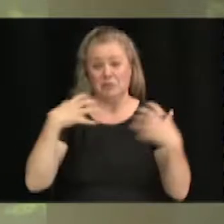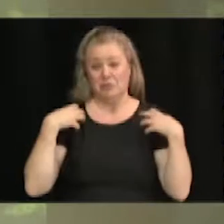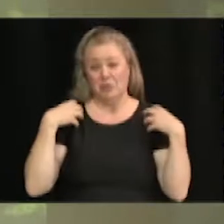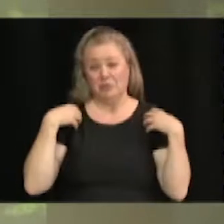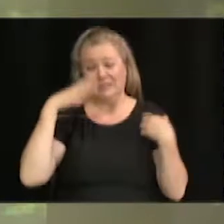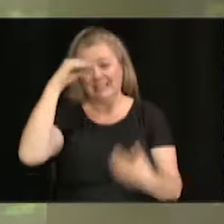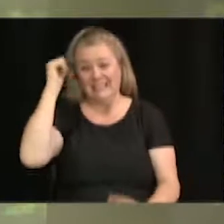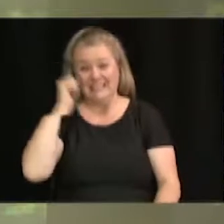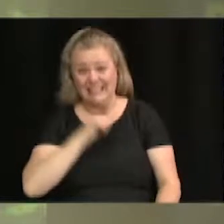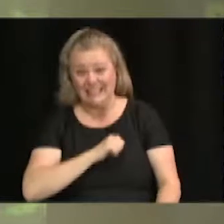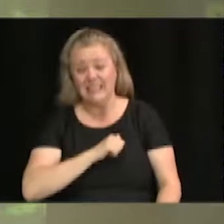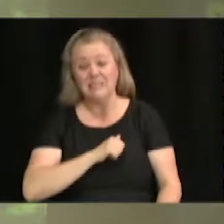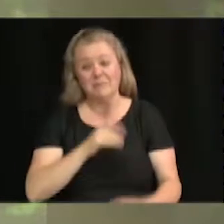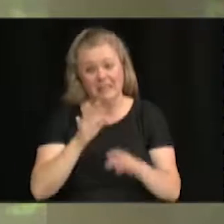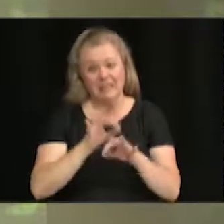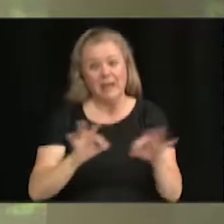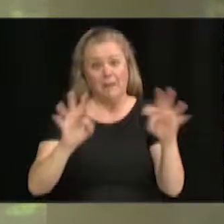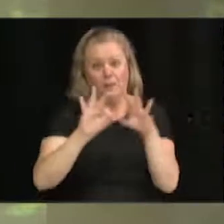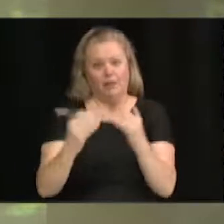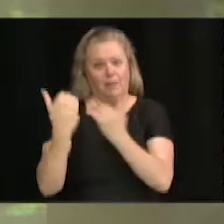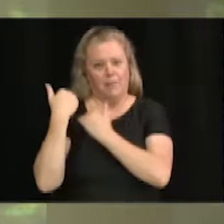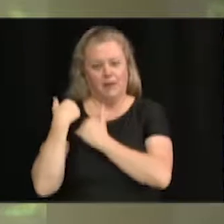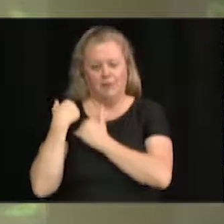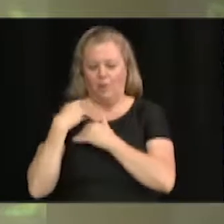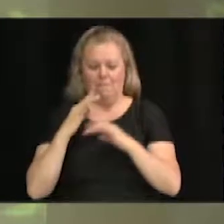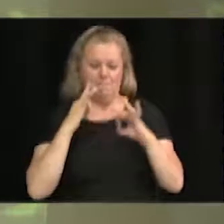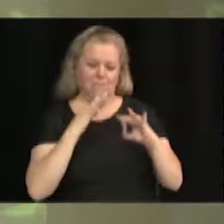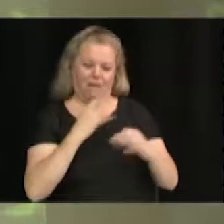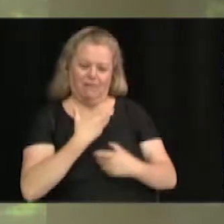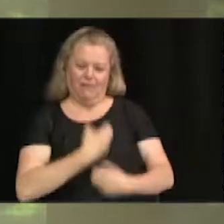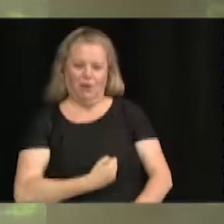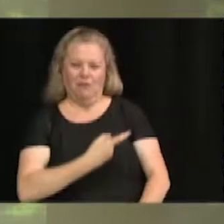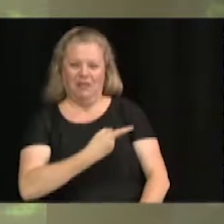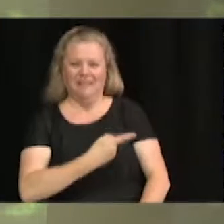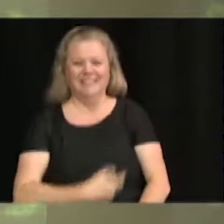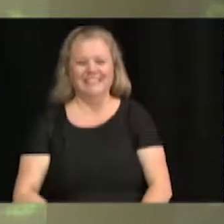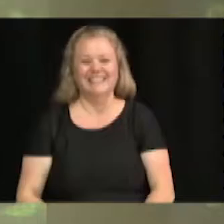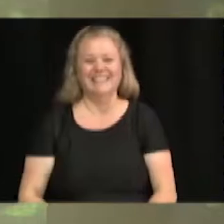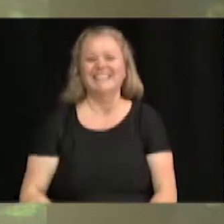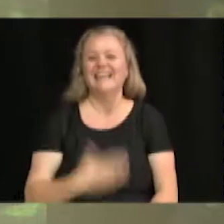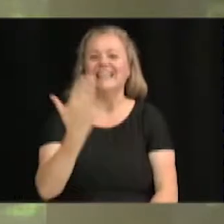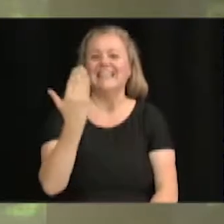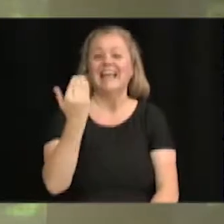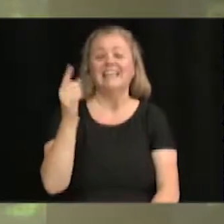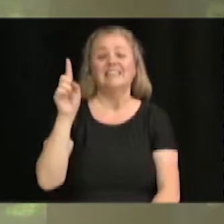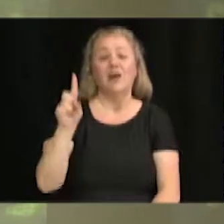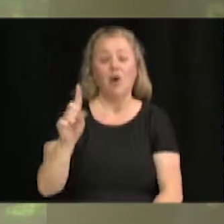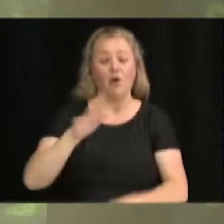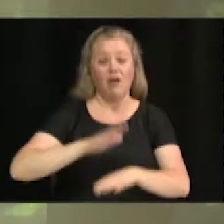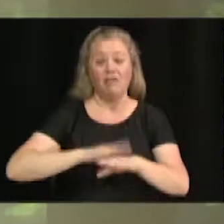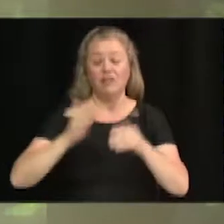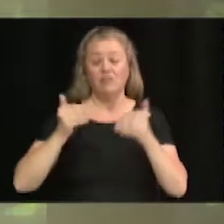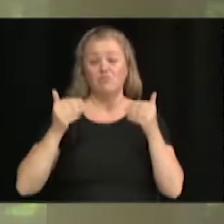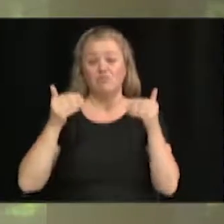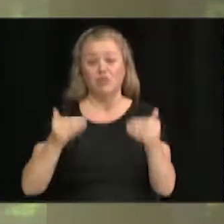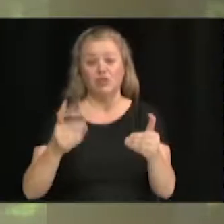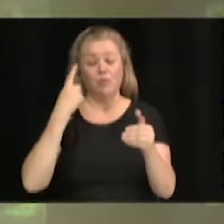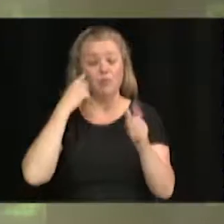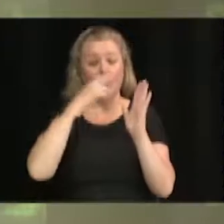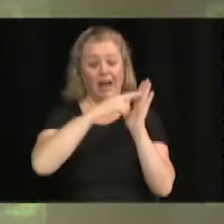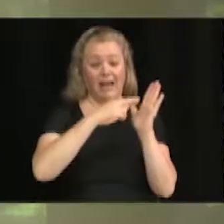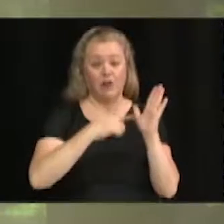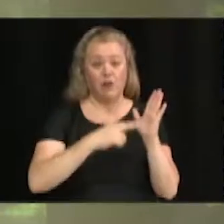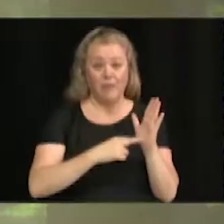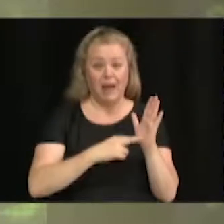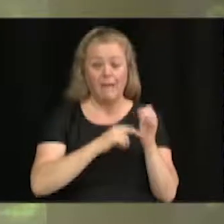cet important mandat. C'est parfait. On compte sur vous. 15.1. Avis de motion à être donné d'un règlement modifiant